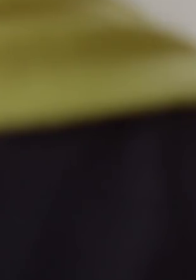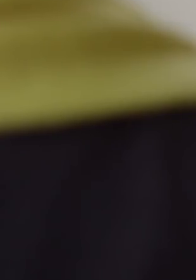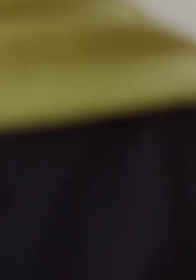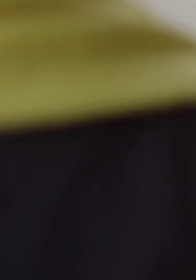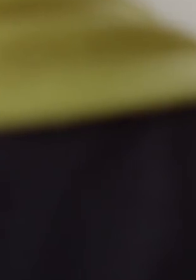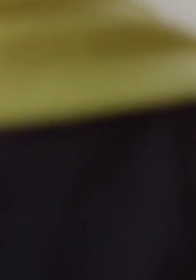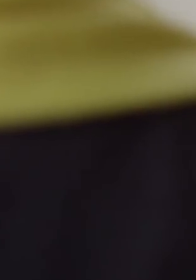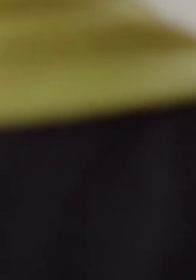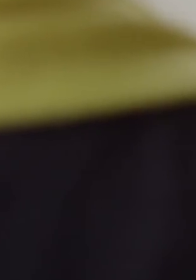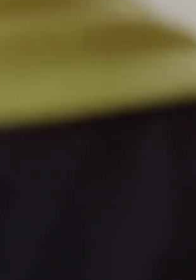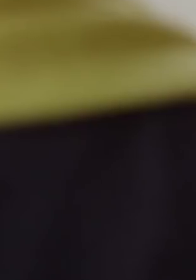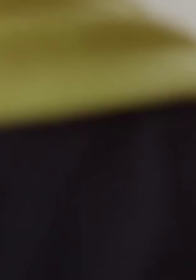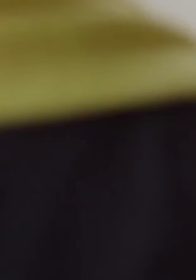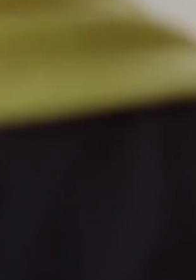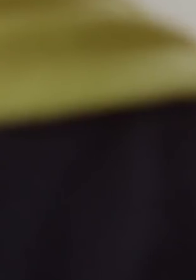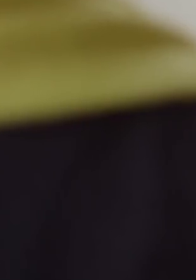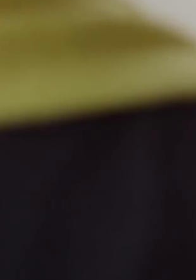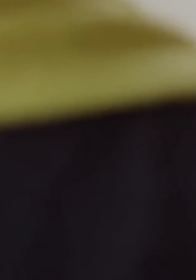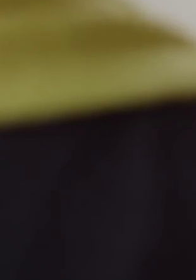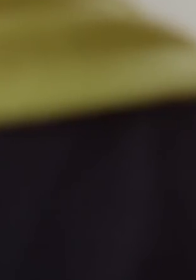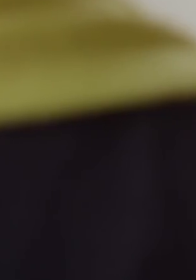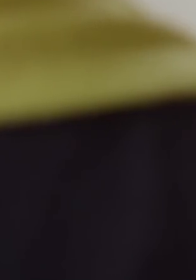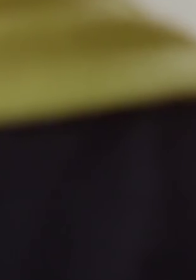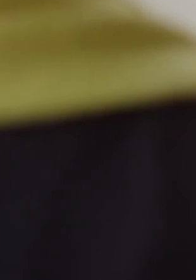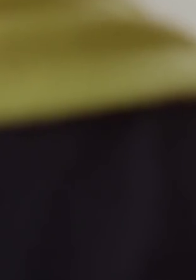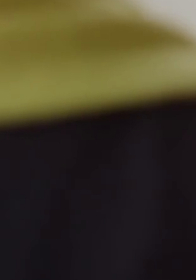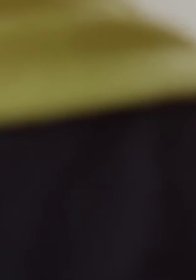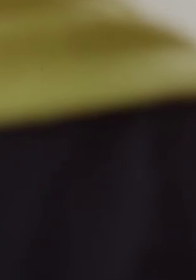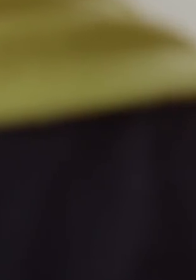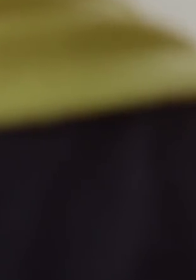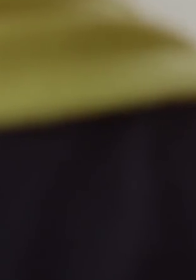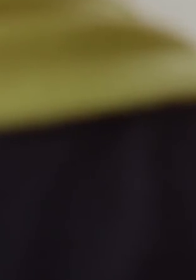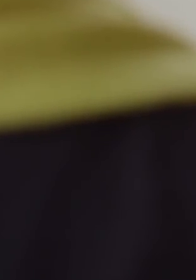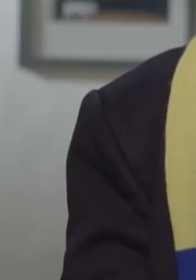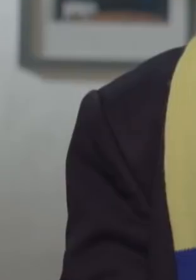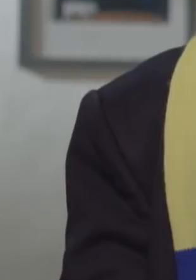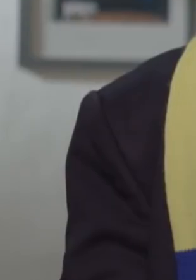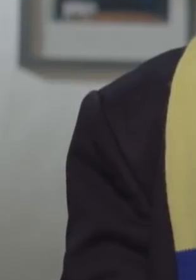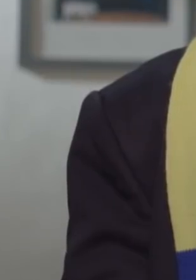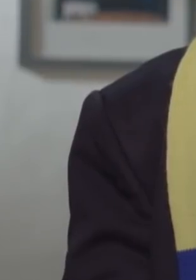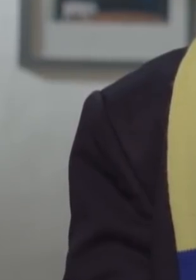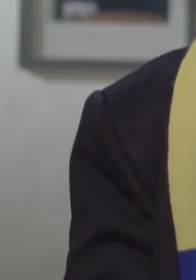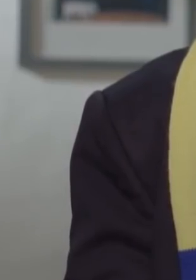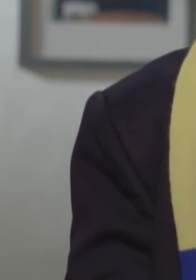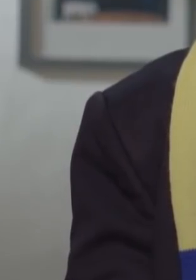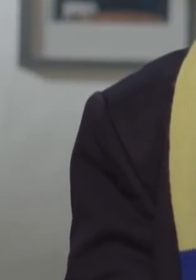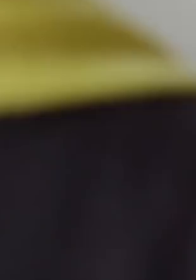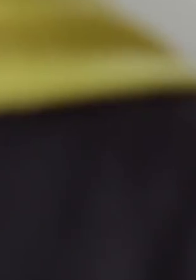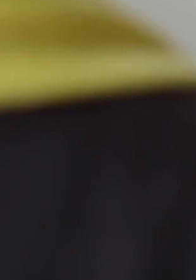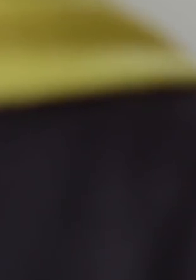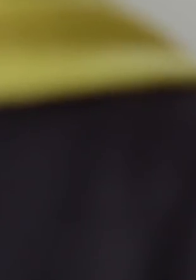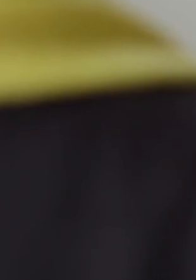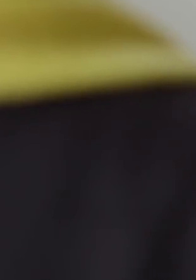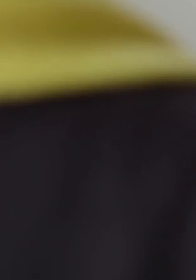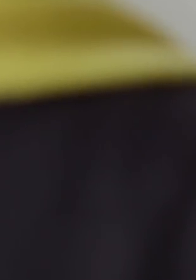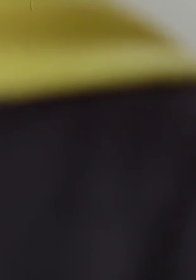ברור שזה אולסי אוכל שם איזה טריפ ראו או משהו ואני הולך לכתוב על הדבר הזה שתדע לך תגיד לי מי אתה חושב שאתה? אנחנו מכבית תל אביב